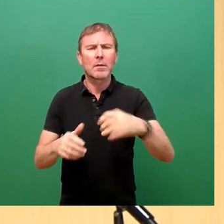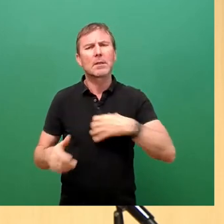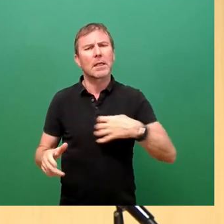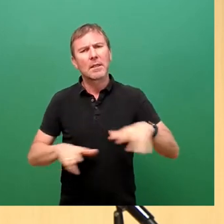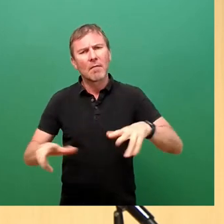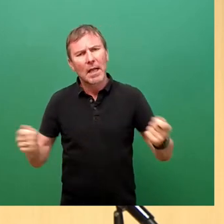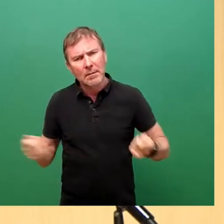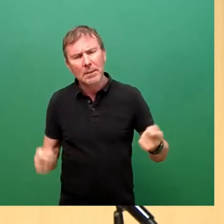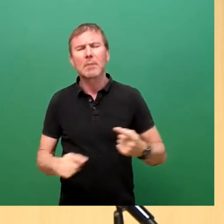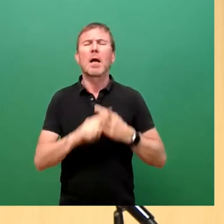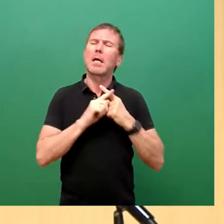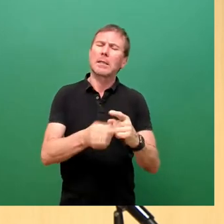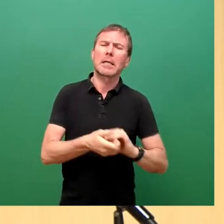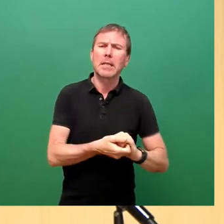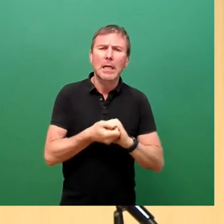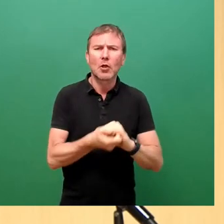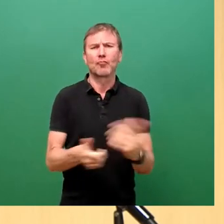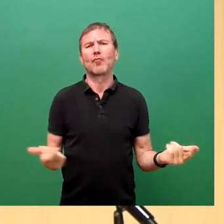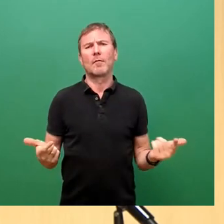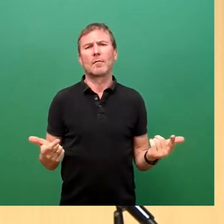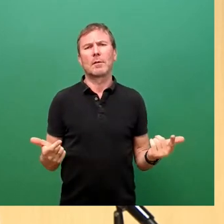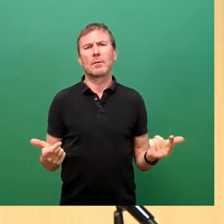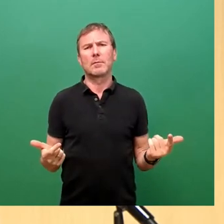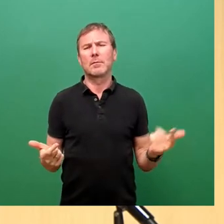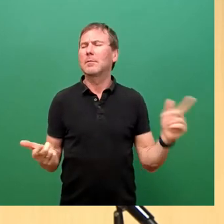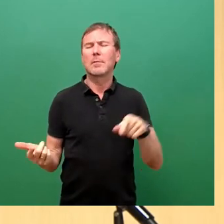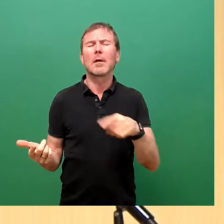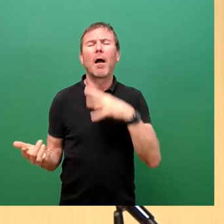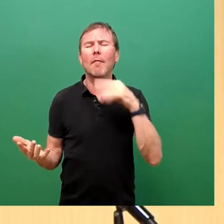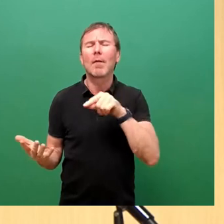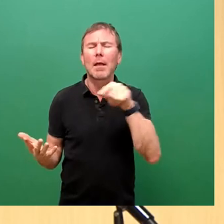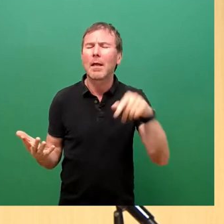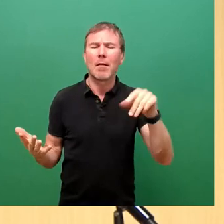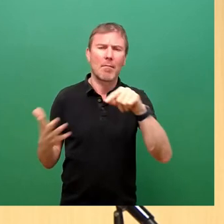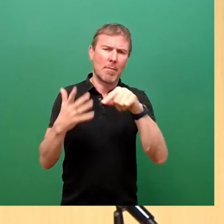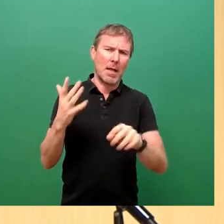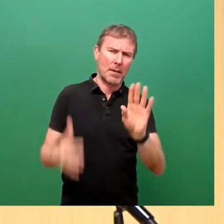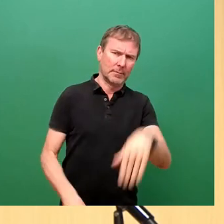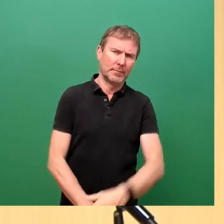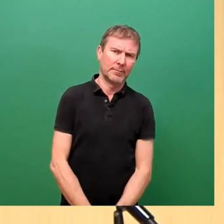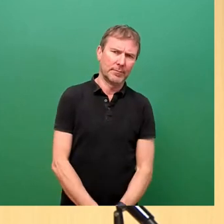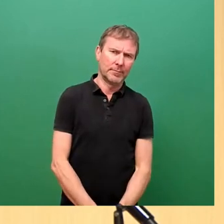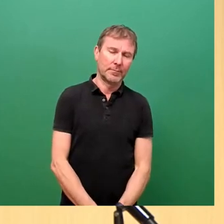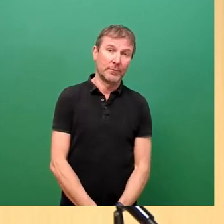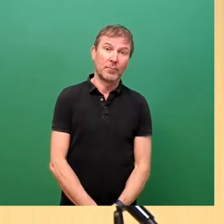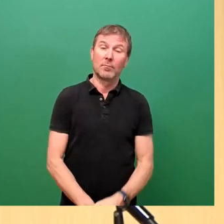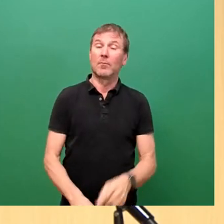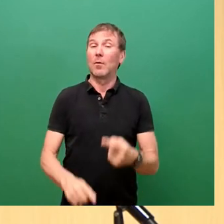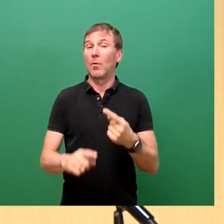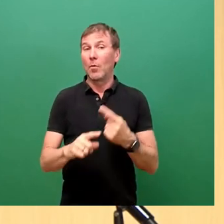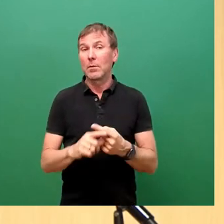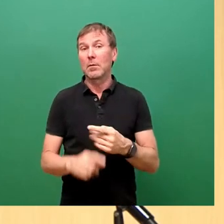Taxigenossenschaft und auch da viele, viele mehr. Und nicht zuletzt die tausend